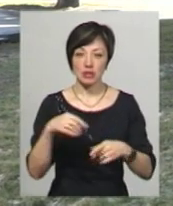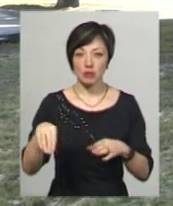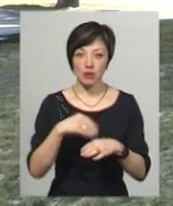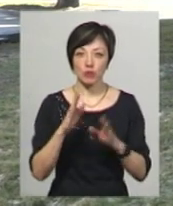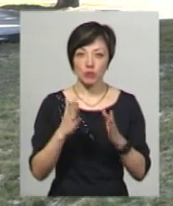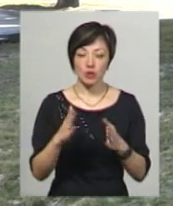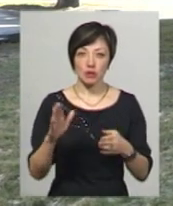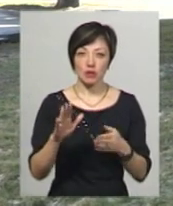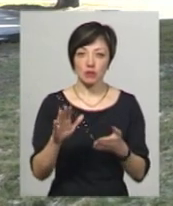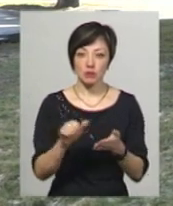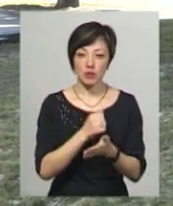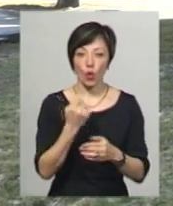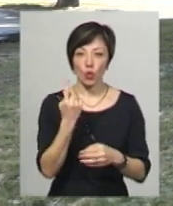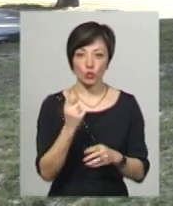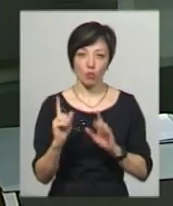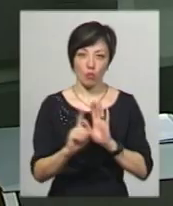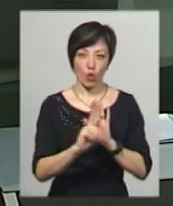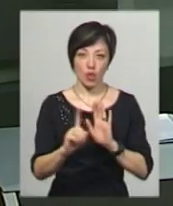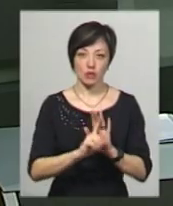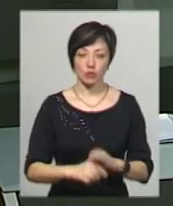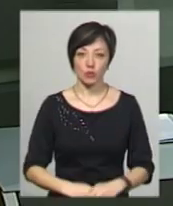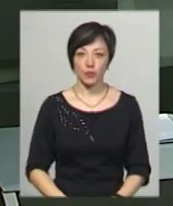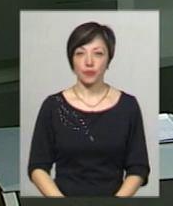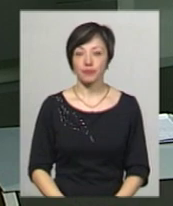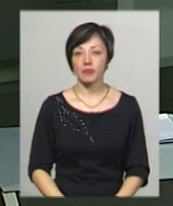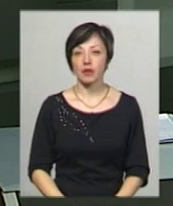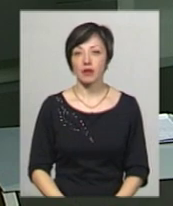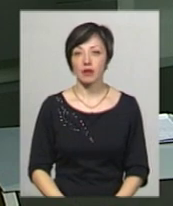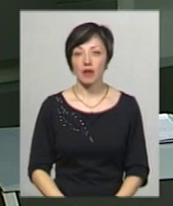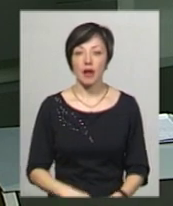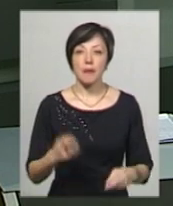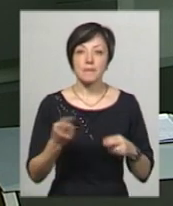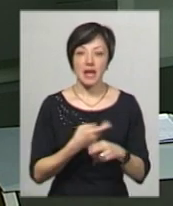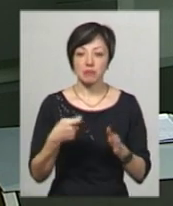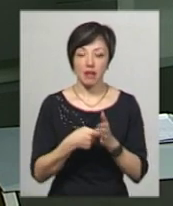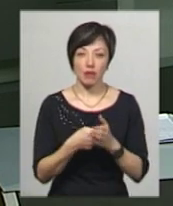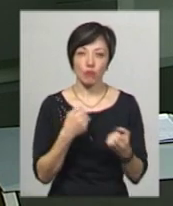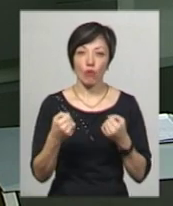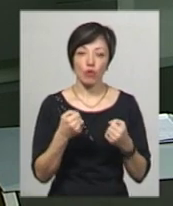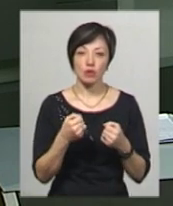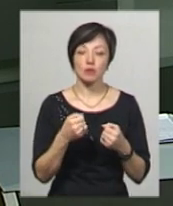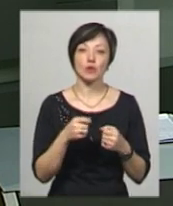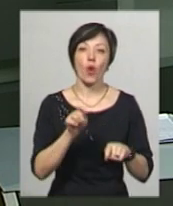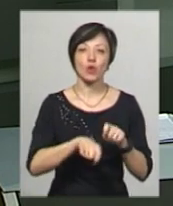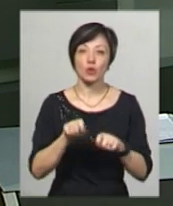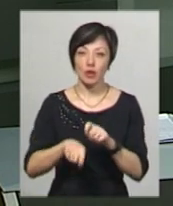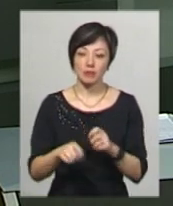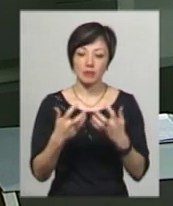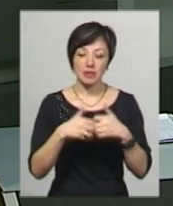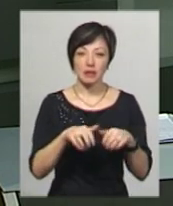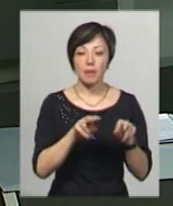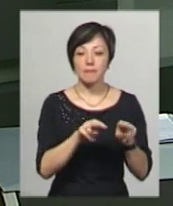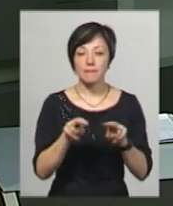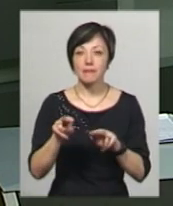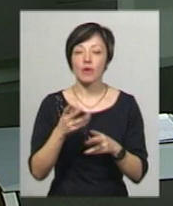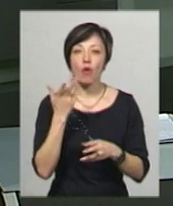в нього буде списувати одну поїздку. З безбілетниками боротимуться контролери, які матимуть пристрій для перевірки